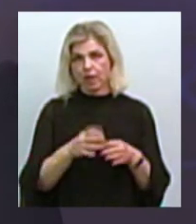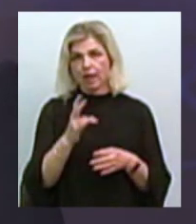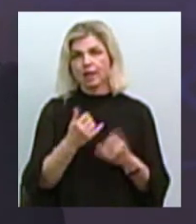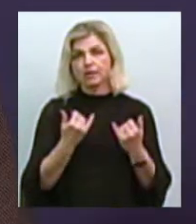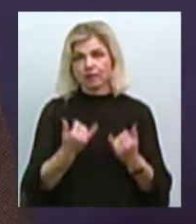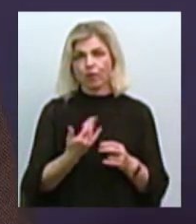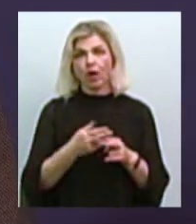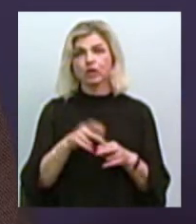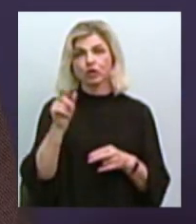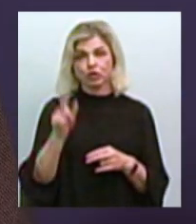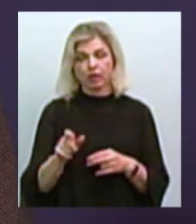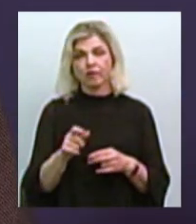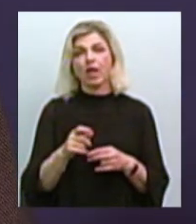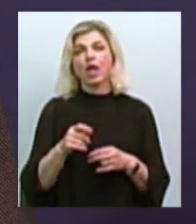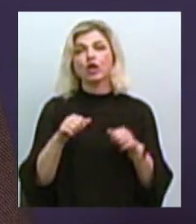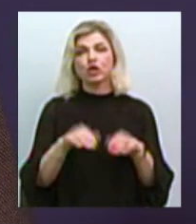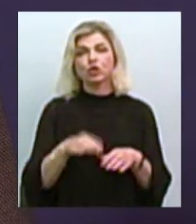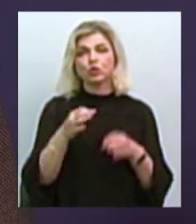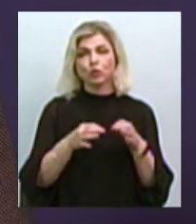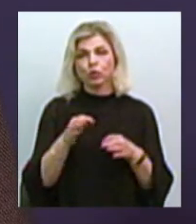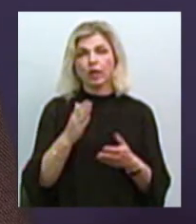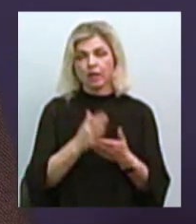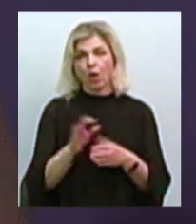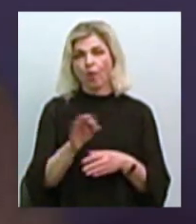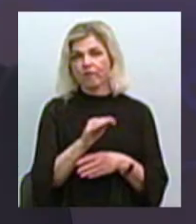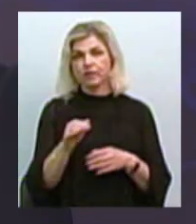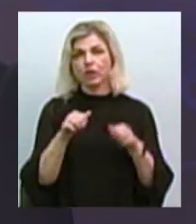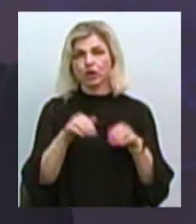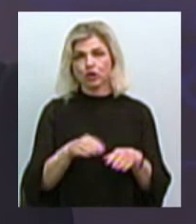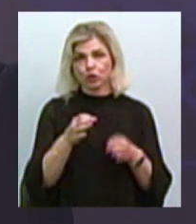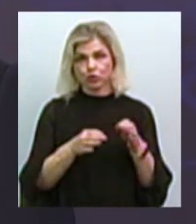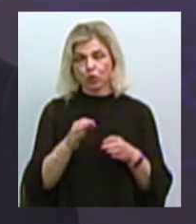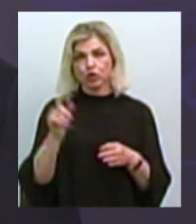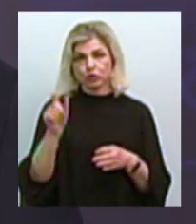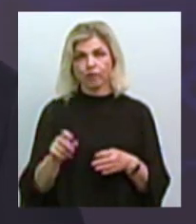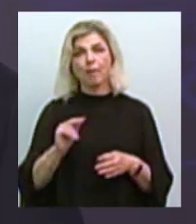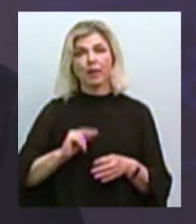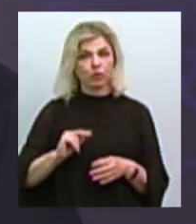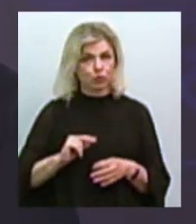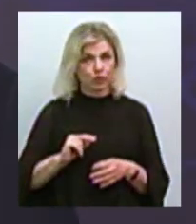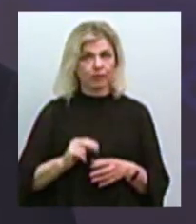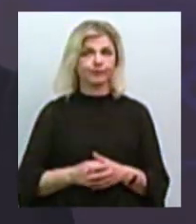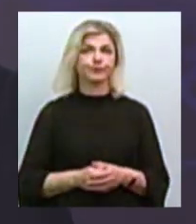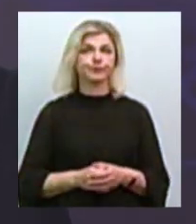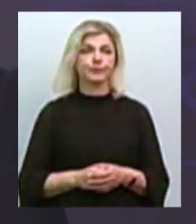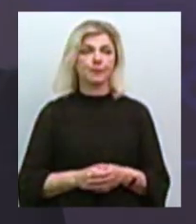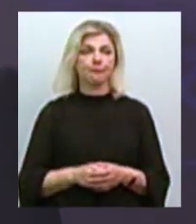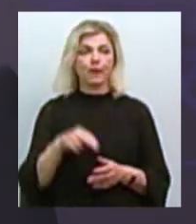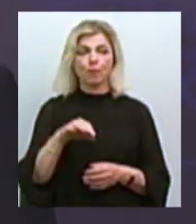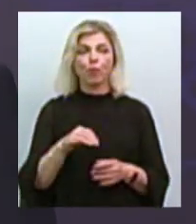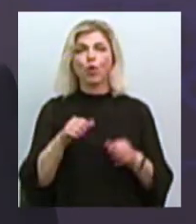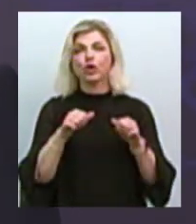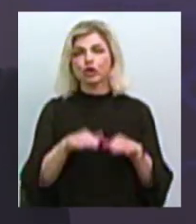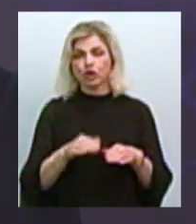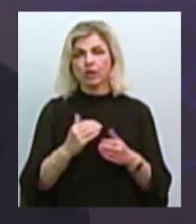рішенням суду, до речі, підкреслює, є офіційне рішення суду. Вона працює, вона по рішенню апеляційного